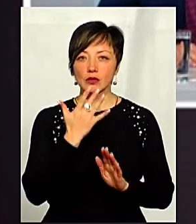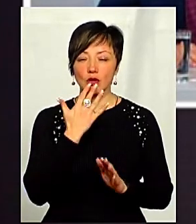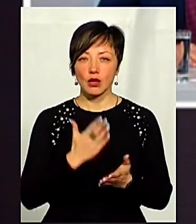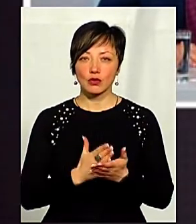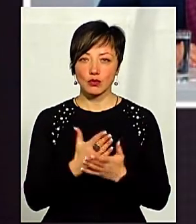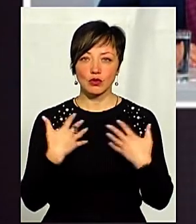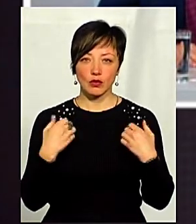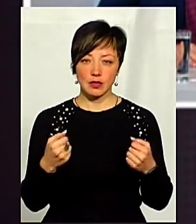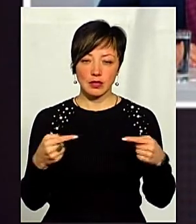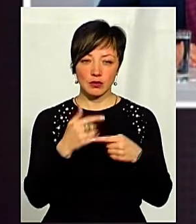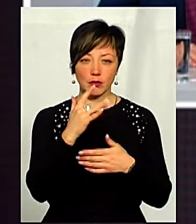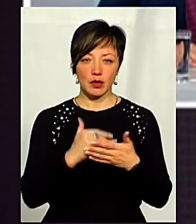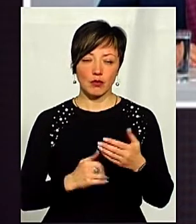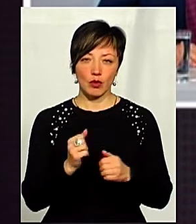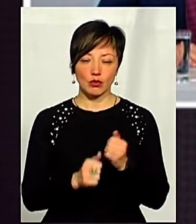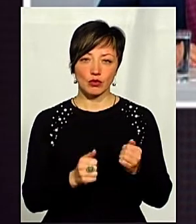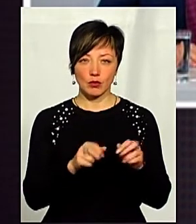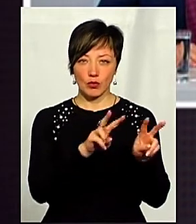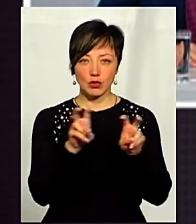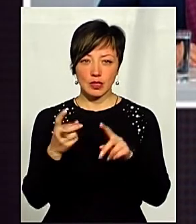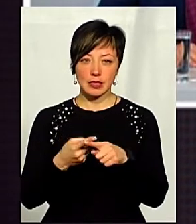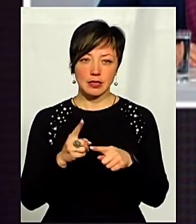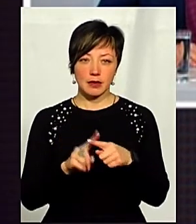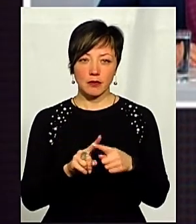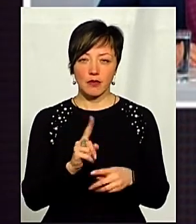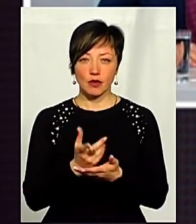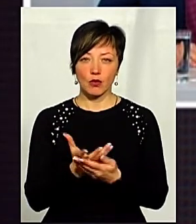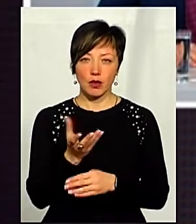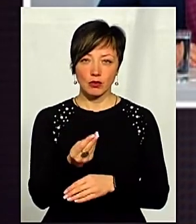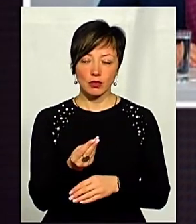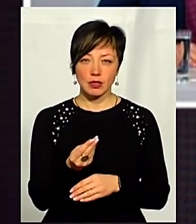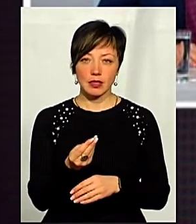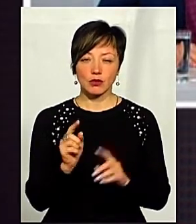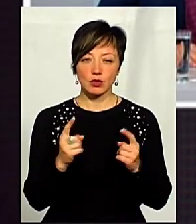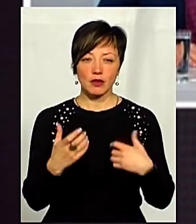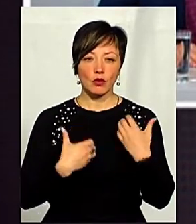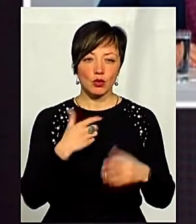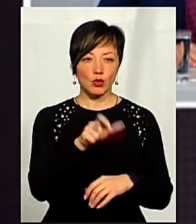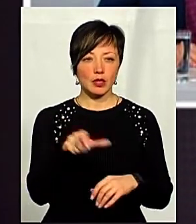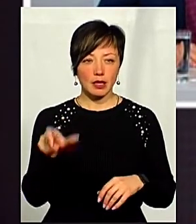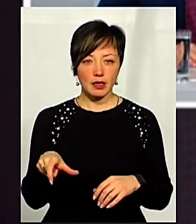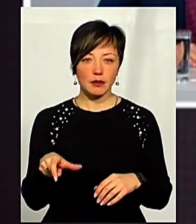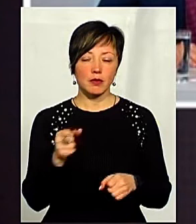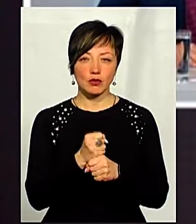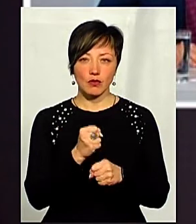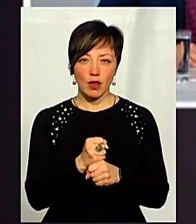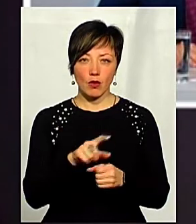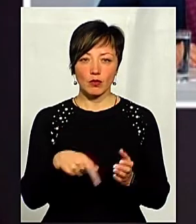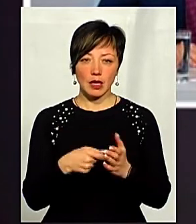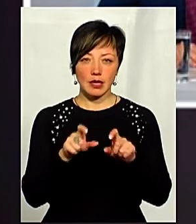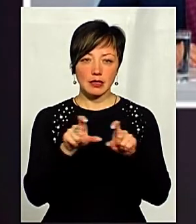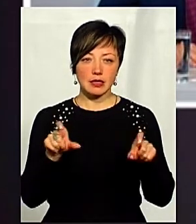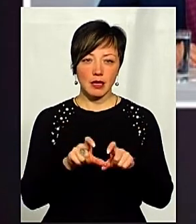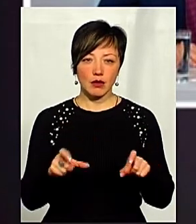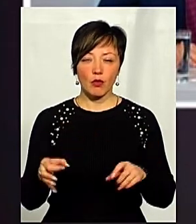згідно переліку, потім по кожної послузі НСЗУ це повинно оплачувати. Просто це дуже хвилює людей, оскільки які працювали в комунальних